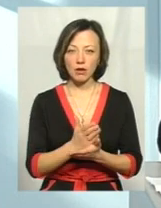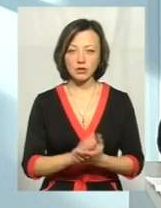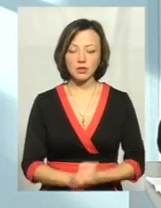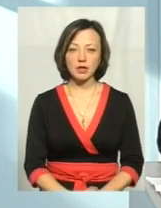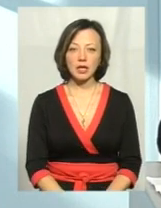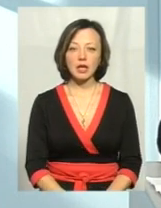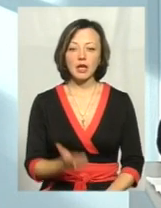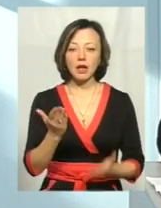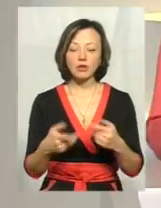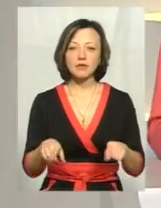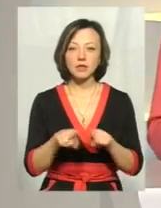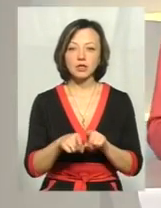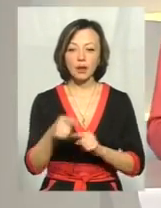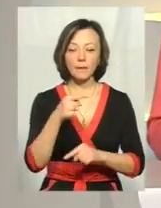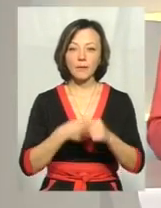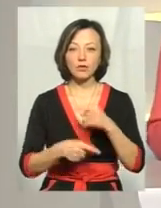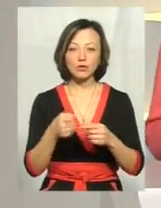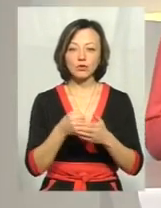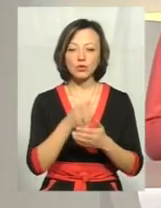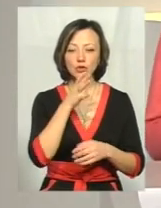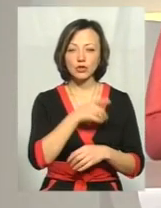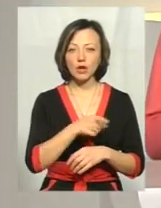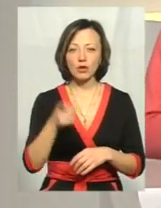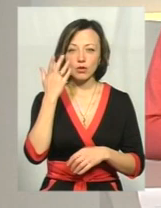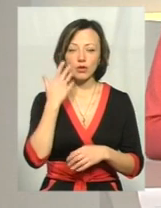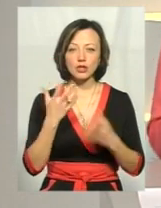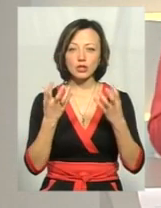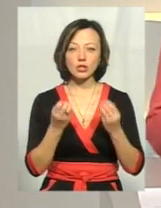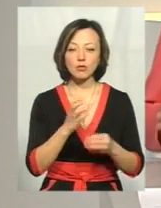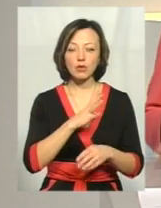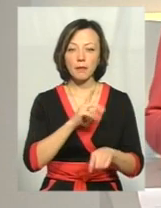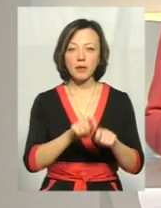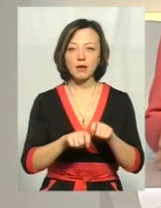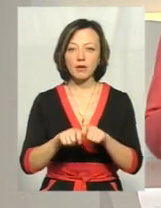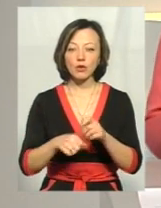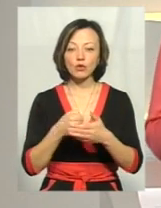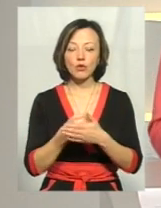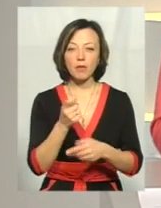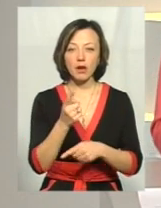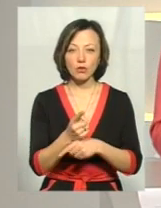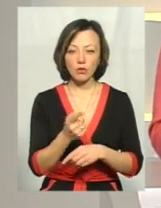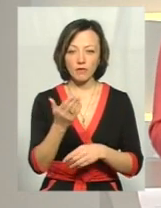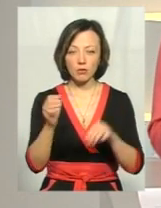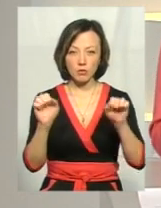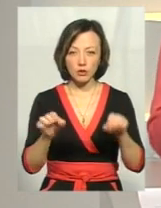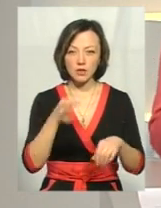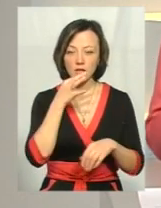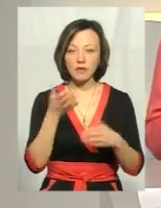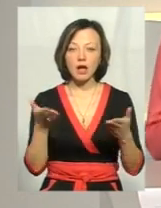Якщо все ж таки повернутися до того часу, коли ще були перевірки до мораторії, ви можете сказати, в яких